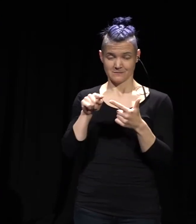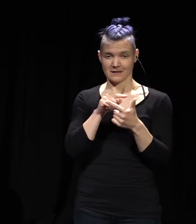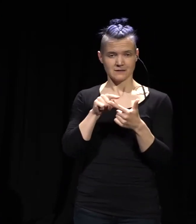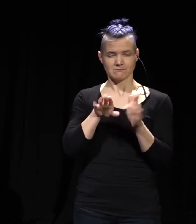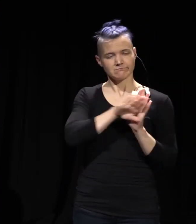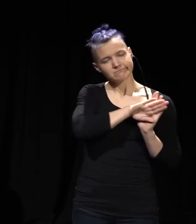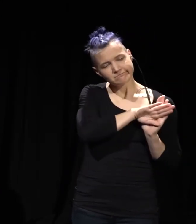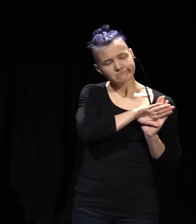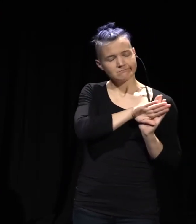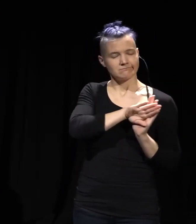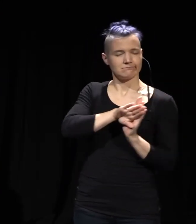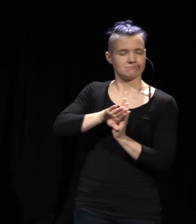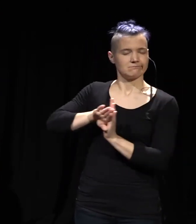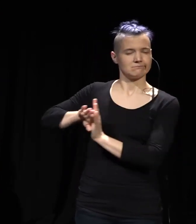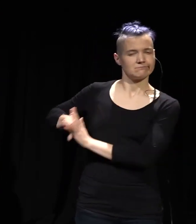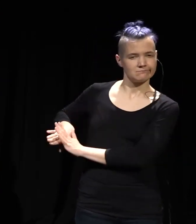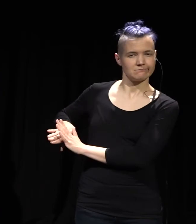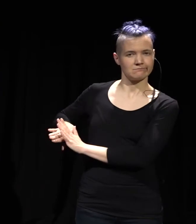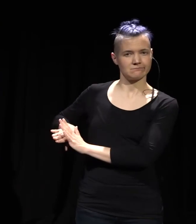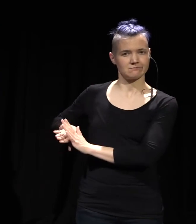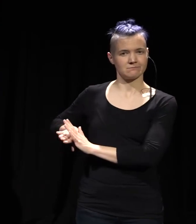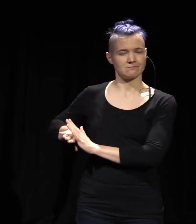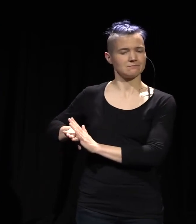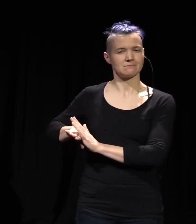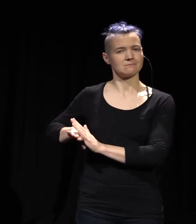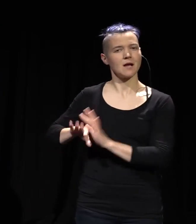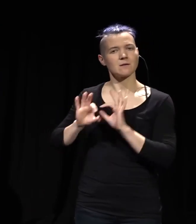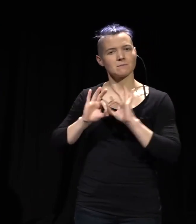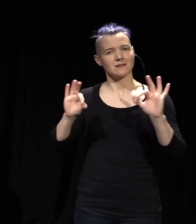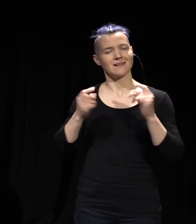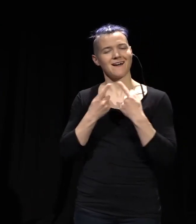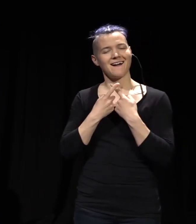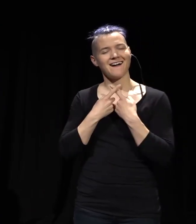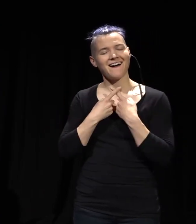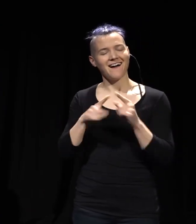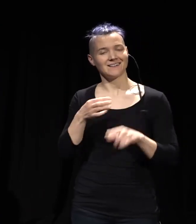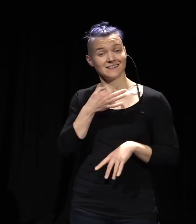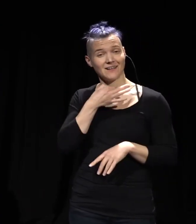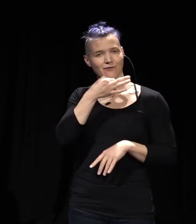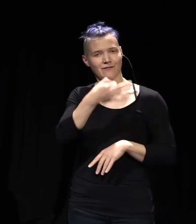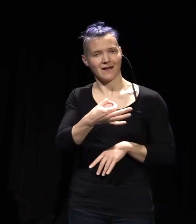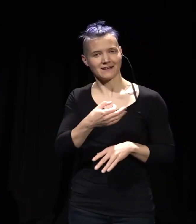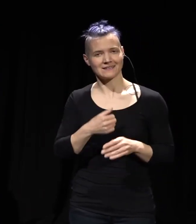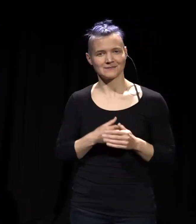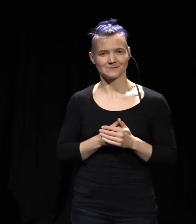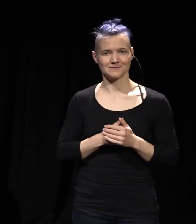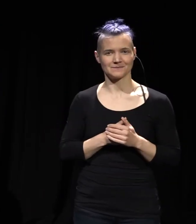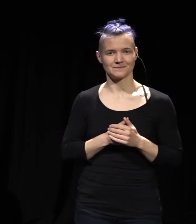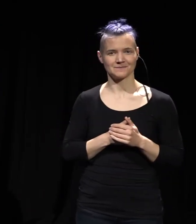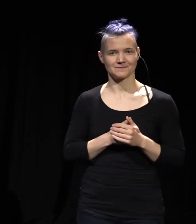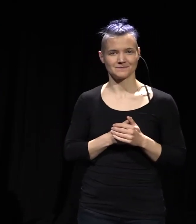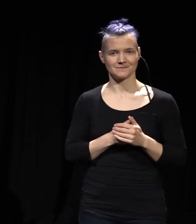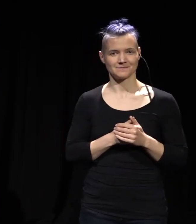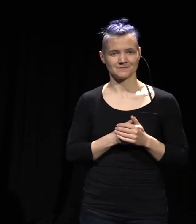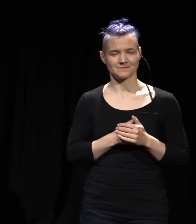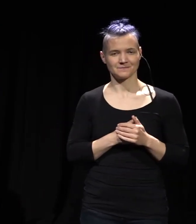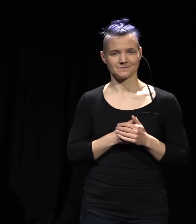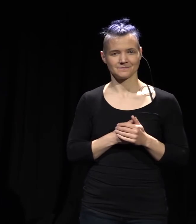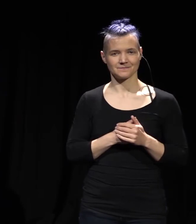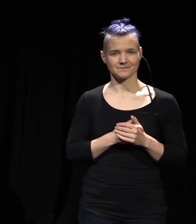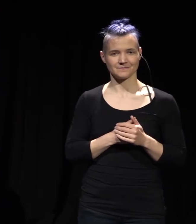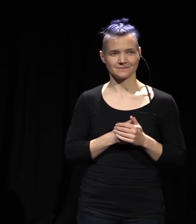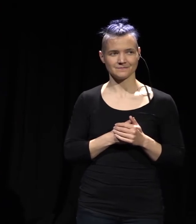schieben, und eine andere Frage ins Zentrum zu setzen,